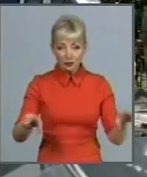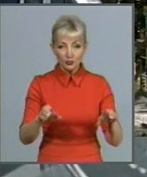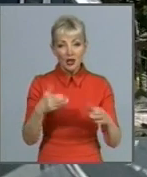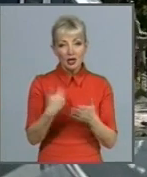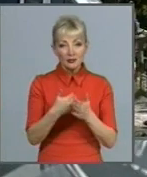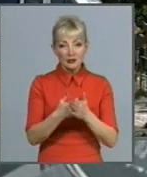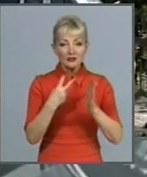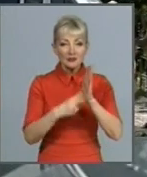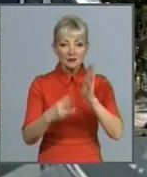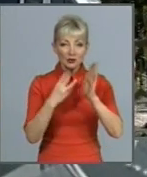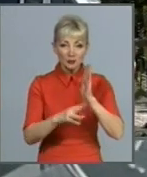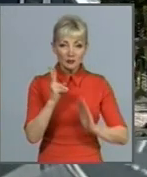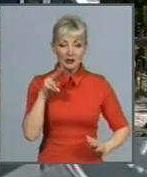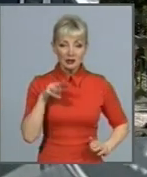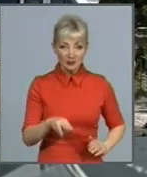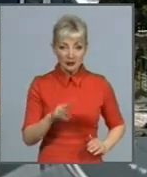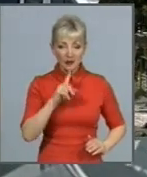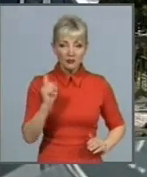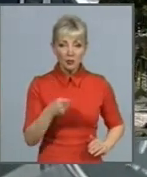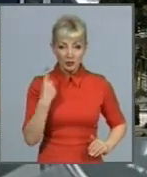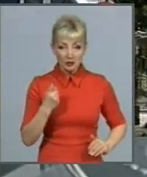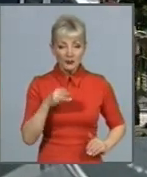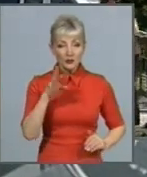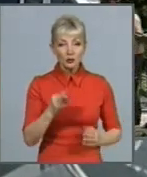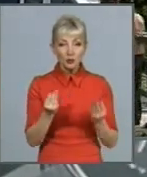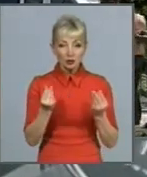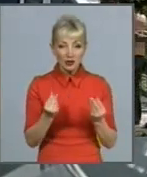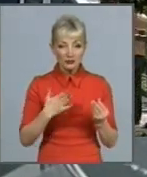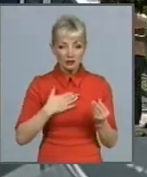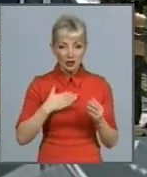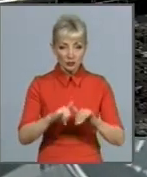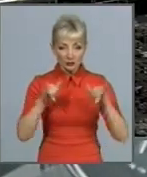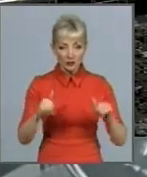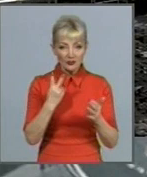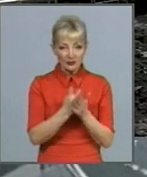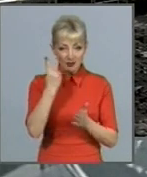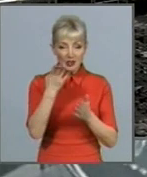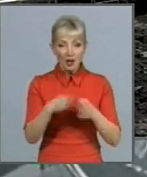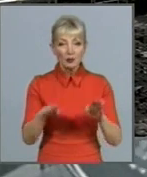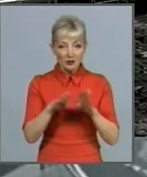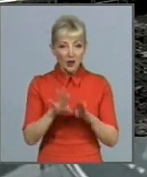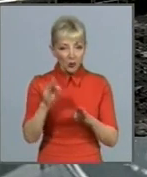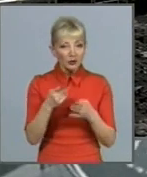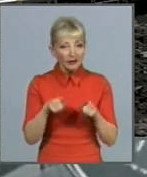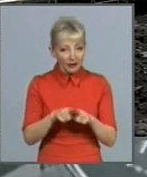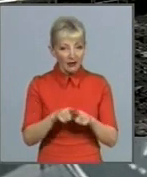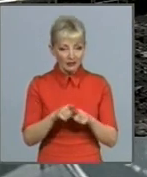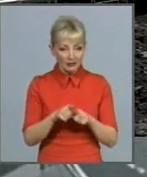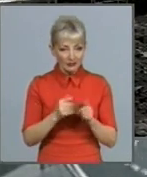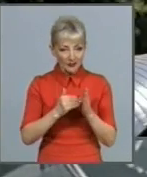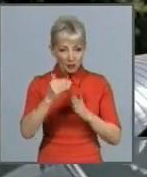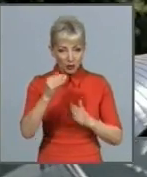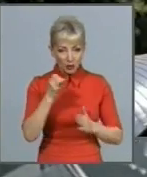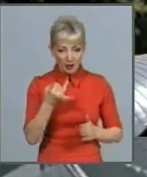кілометрів в рік, то тариф наш виразить в два рази, по сравненості, він і так большой. Однак мережі цьогоріч перекладатимуть ще й за